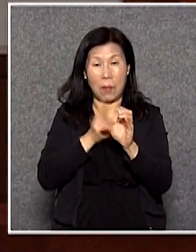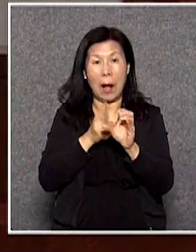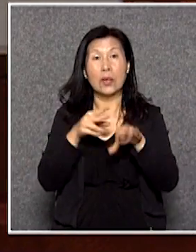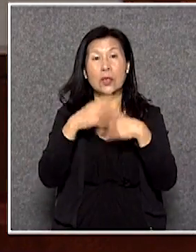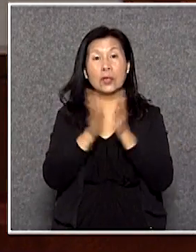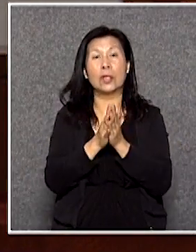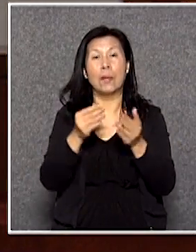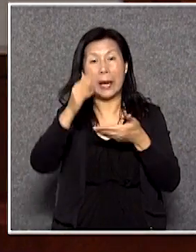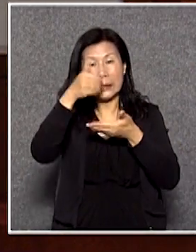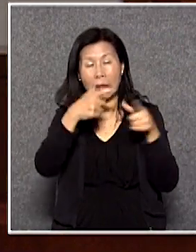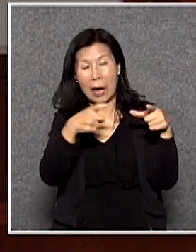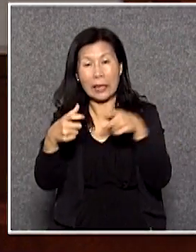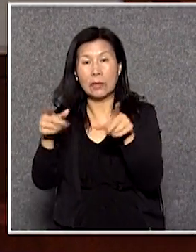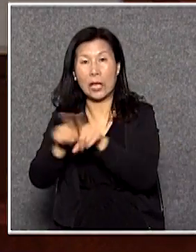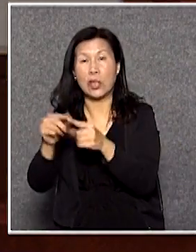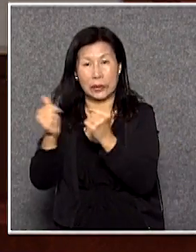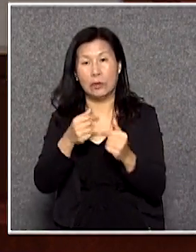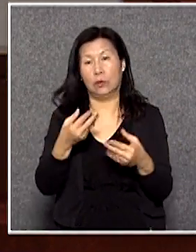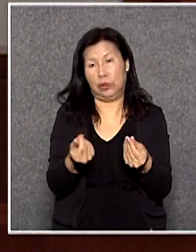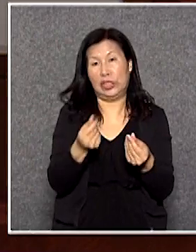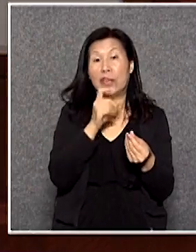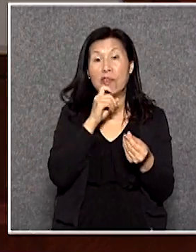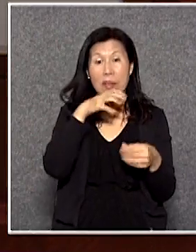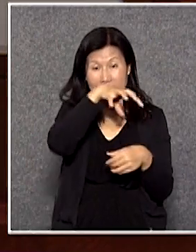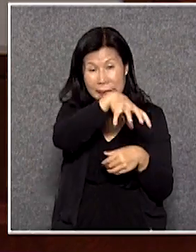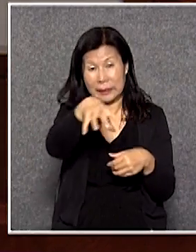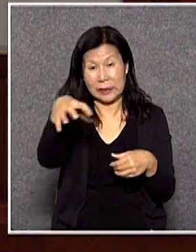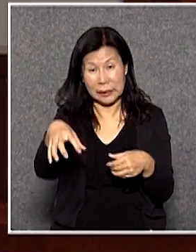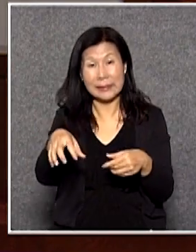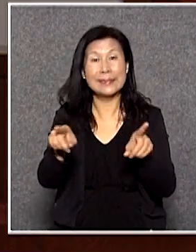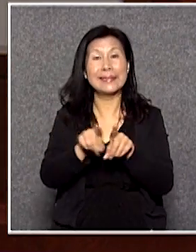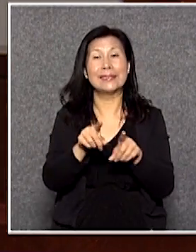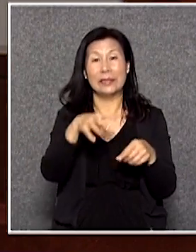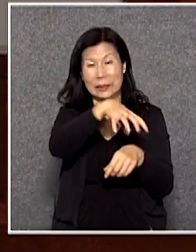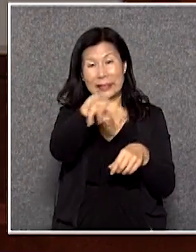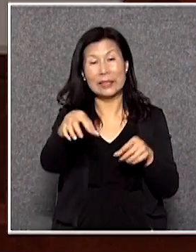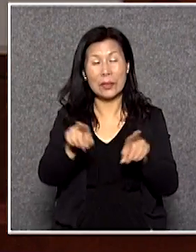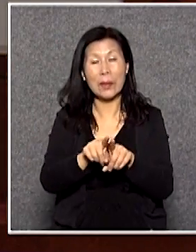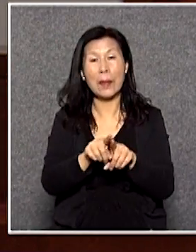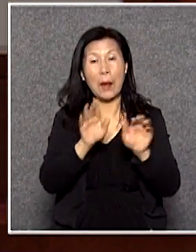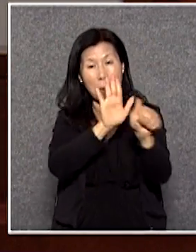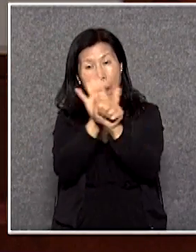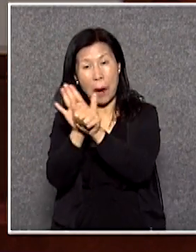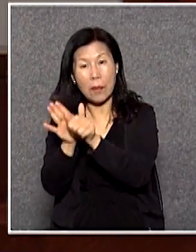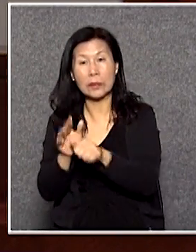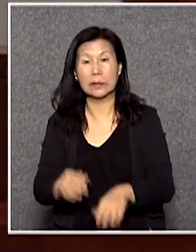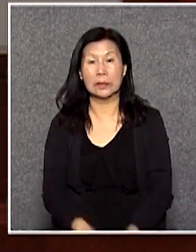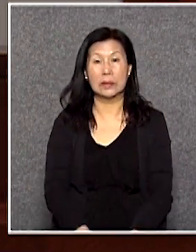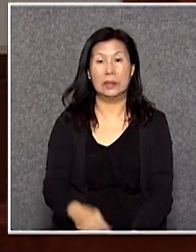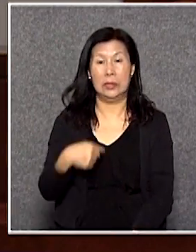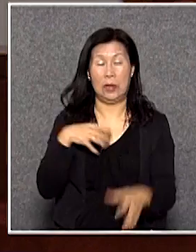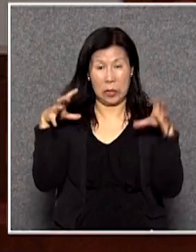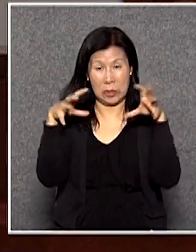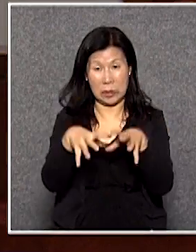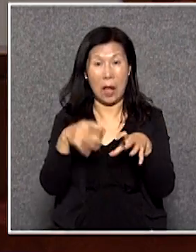我都照做的OK因為地區上這些也是一些服務但我集中的範圍